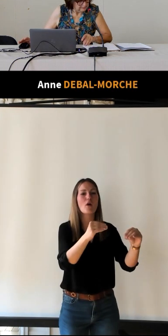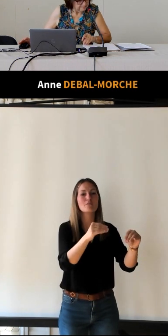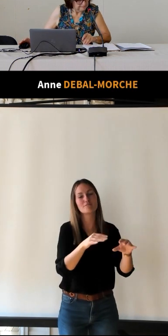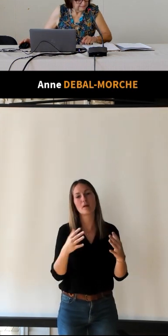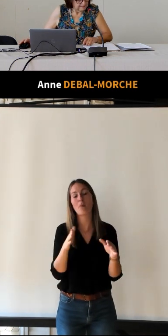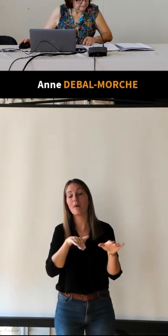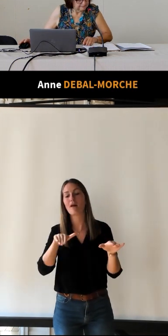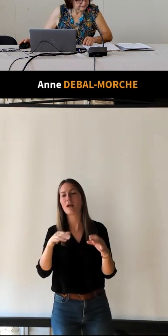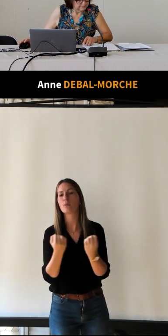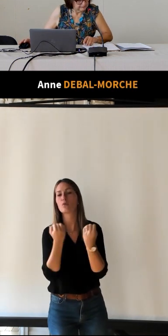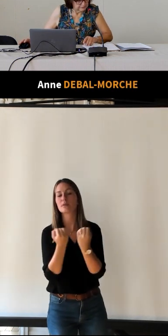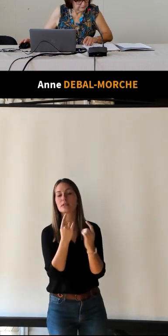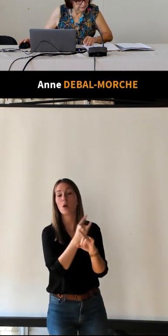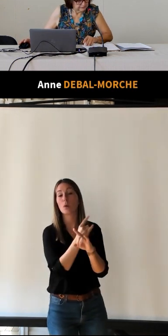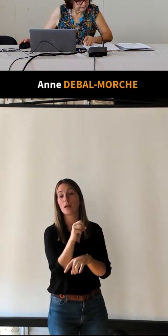Merci.